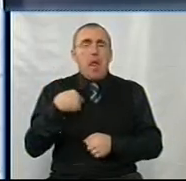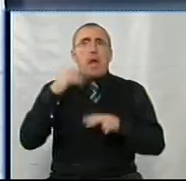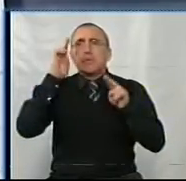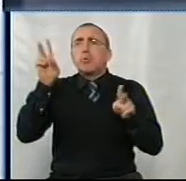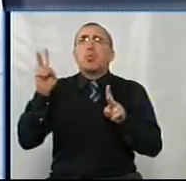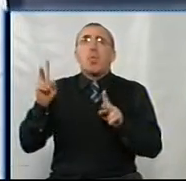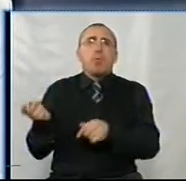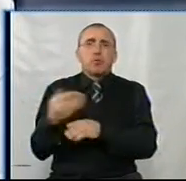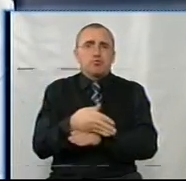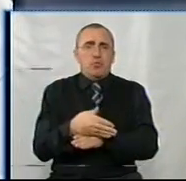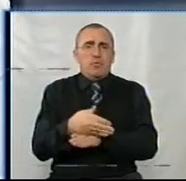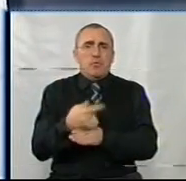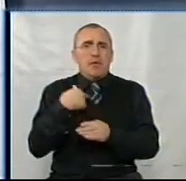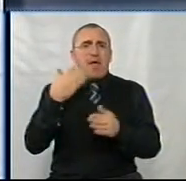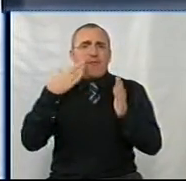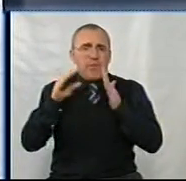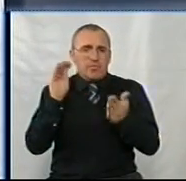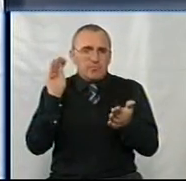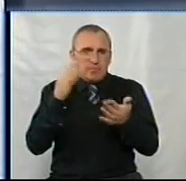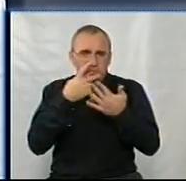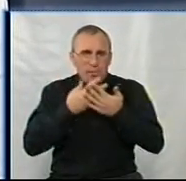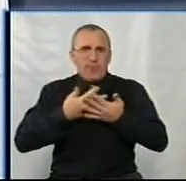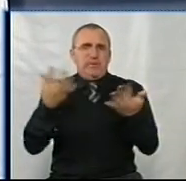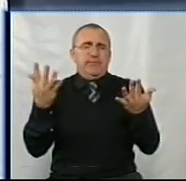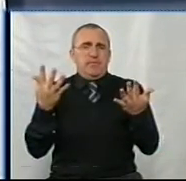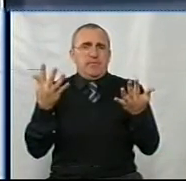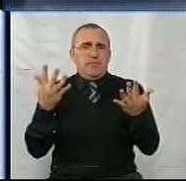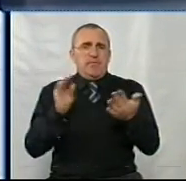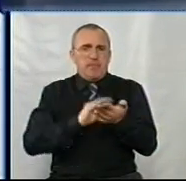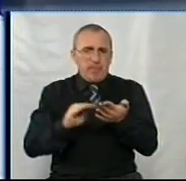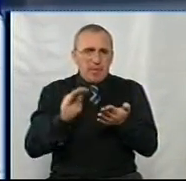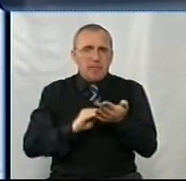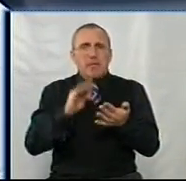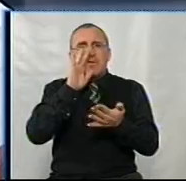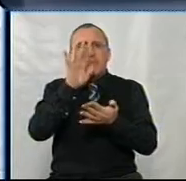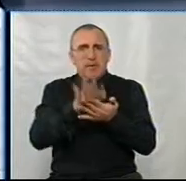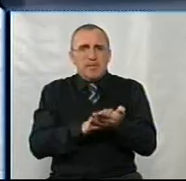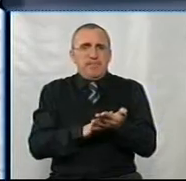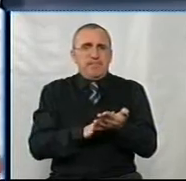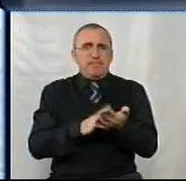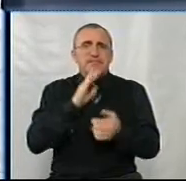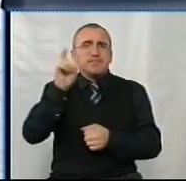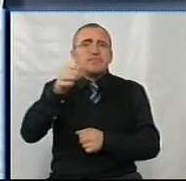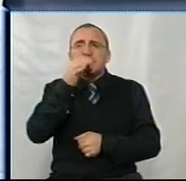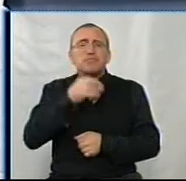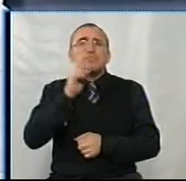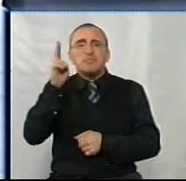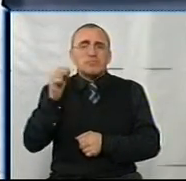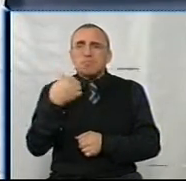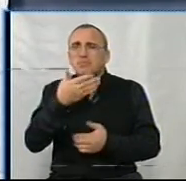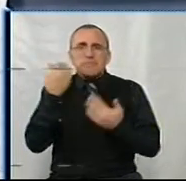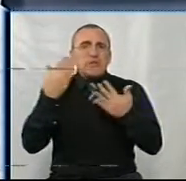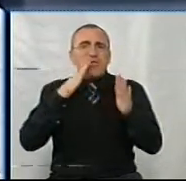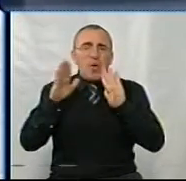знала, хто прийшов. Я в Фейсбуці висвітлюю і пишу, вибачте, жінка не сказала хто, може нема